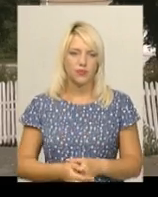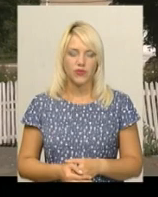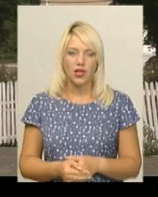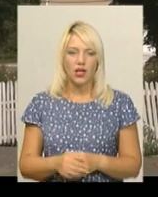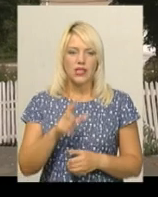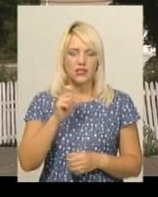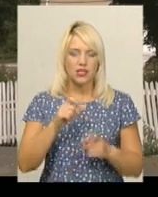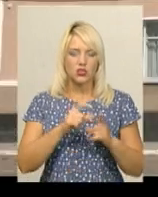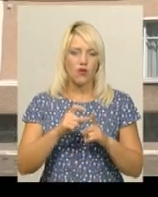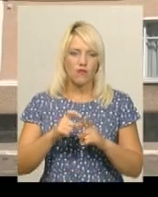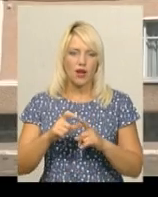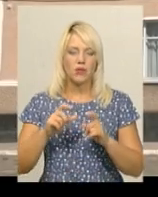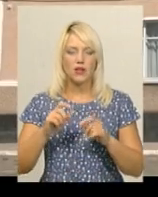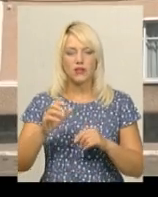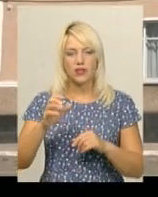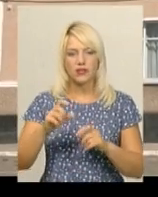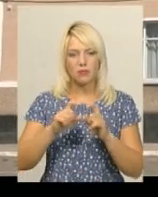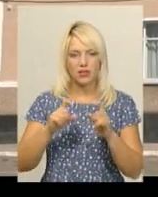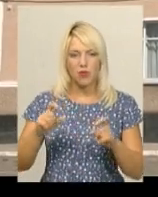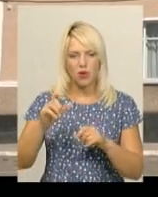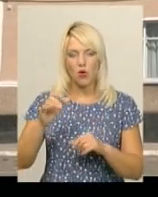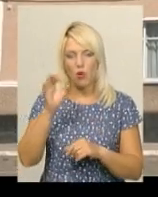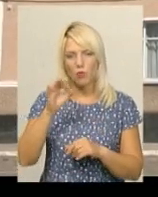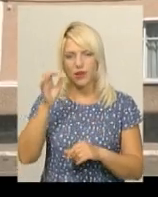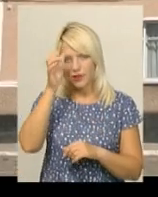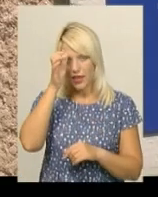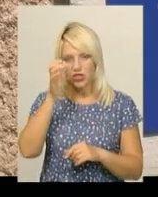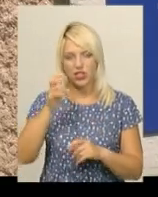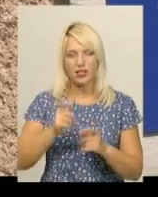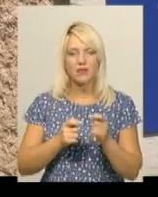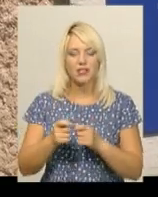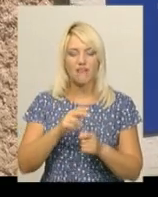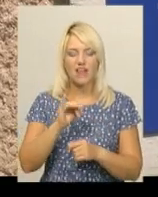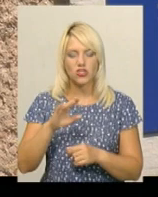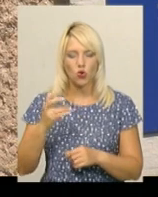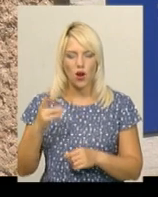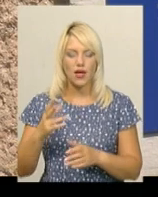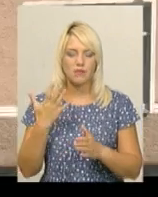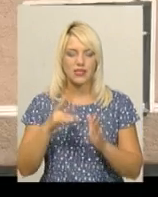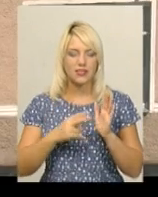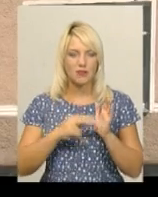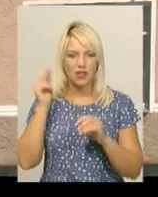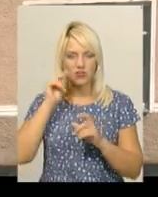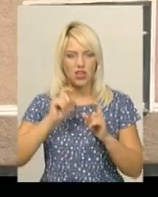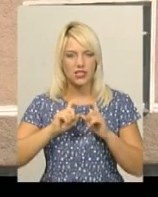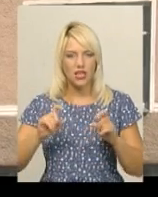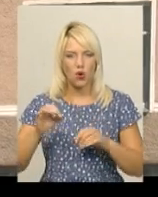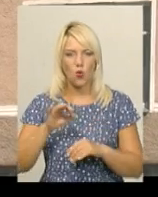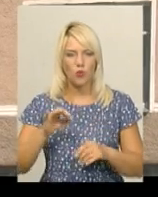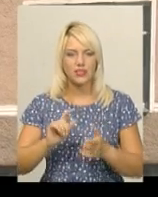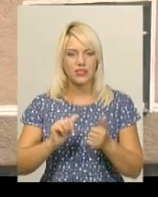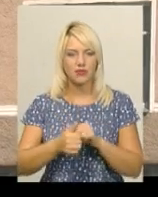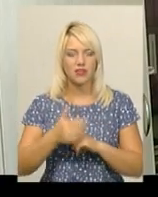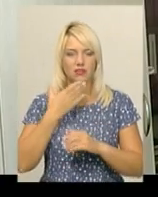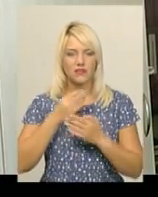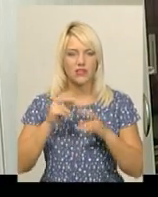департаменту освіти і науки Хмельницької облдержадміністрації Олега Фасолі, цьогоріч 57 навчальних закладів області змінили